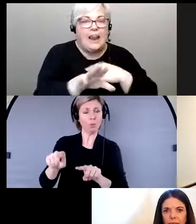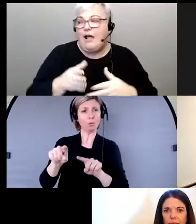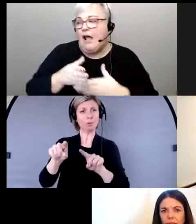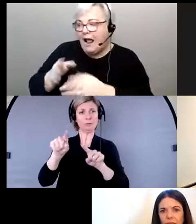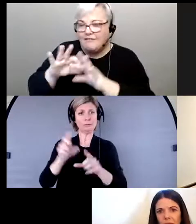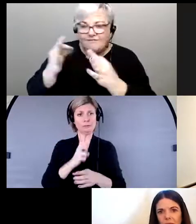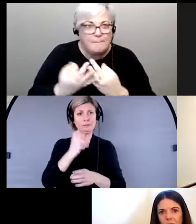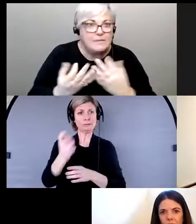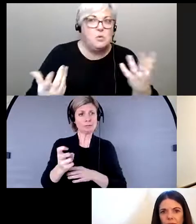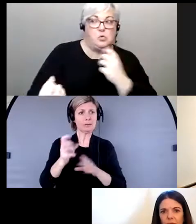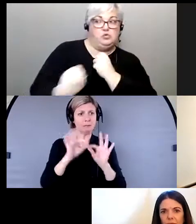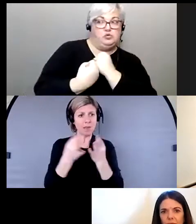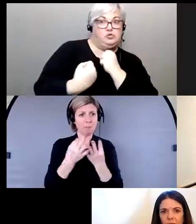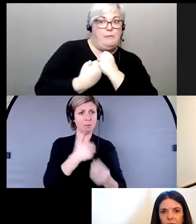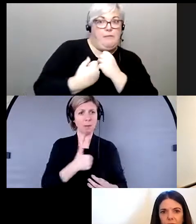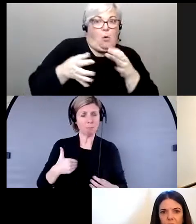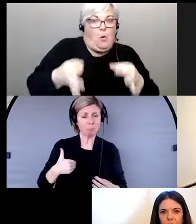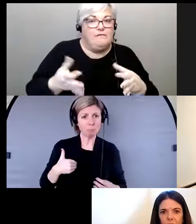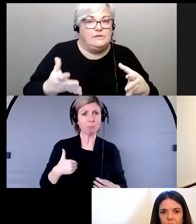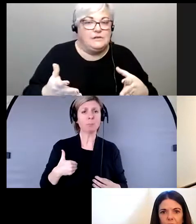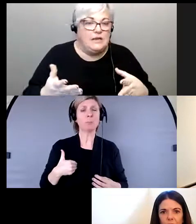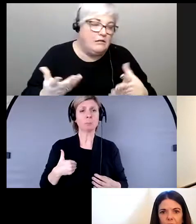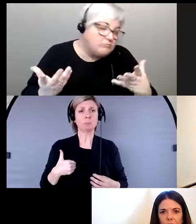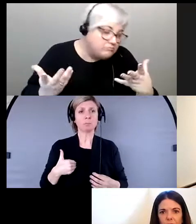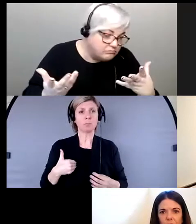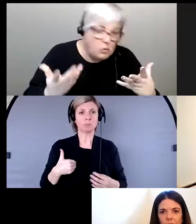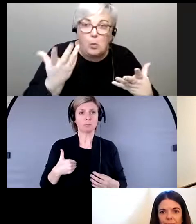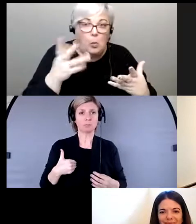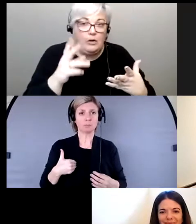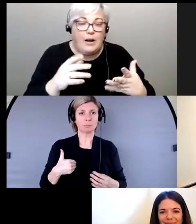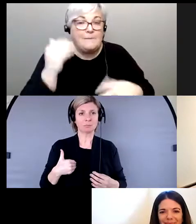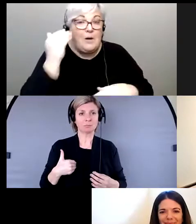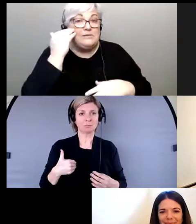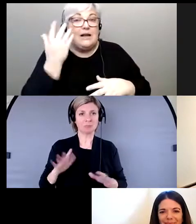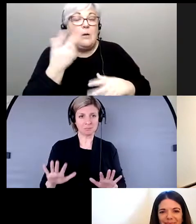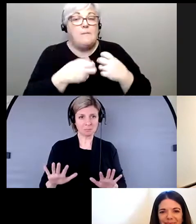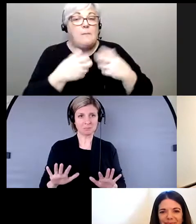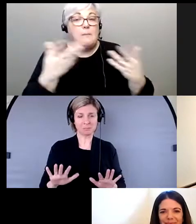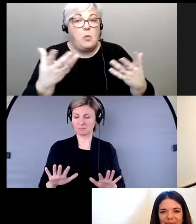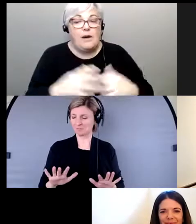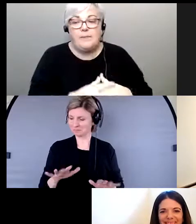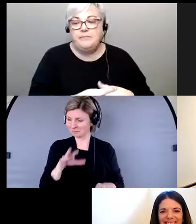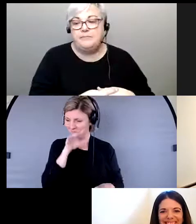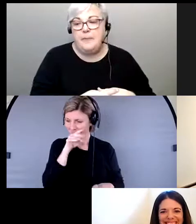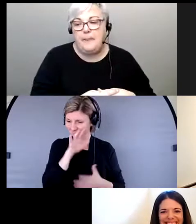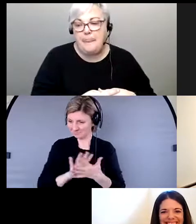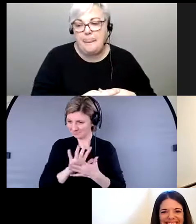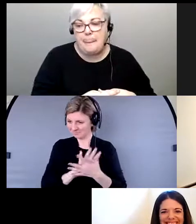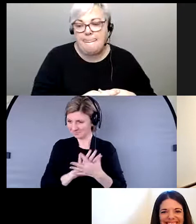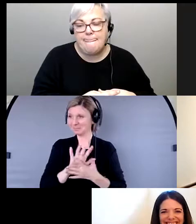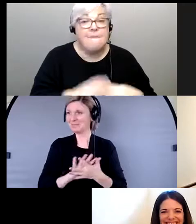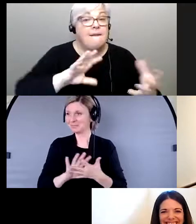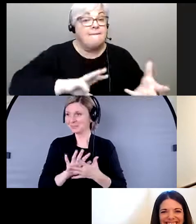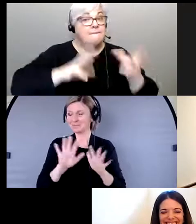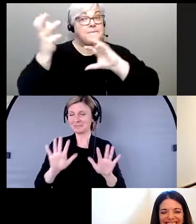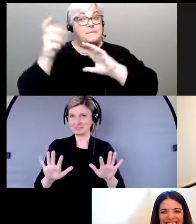d'avoir du support officiel ou pas, parce qu'on sait que les catastrophes naturelles peuvent